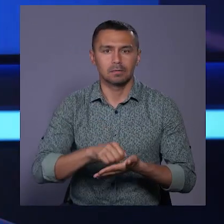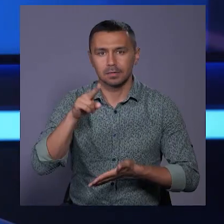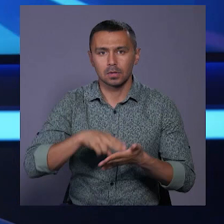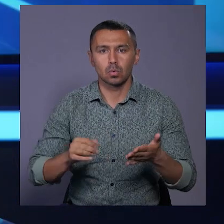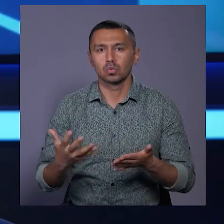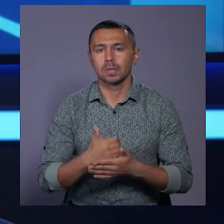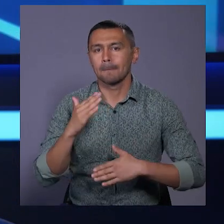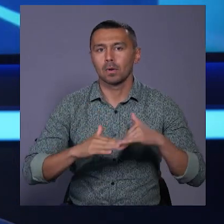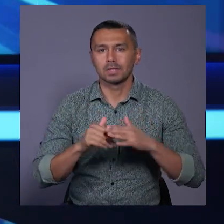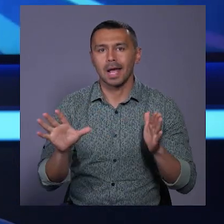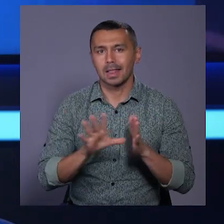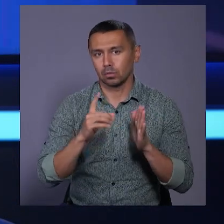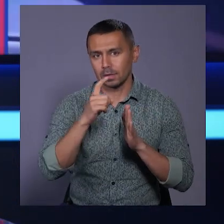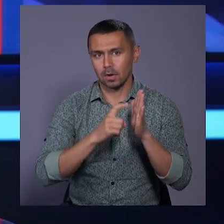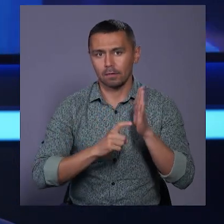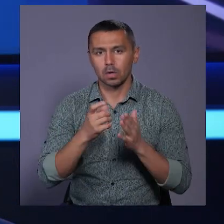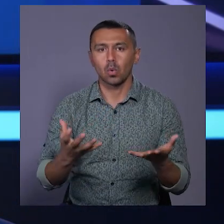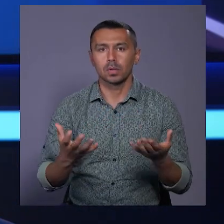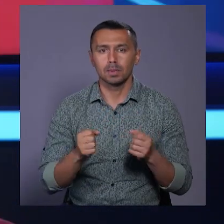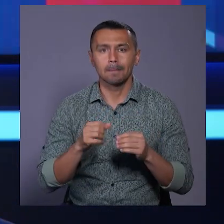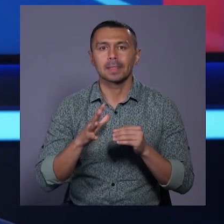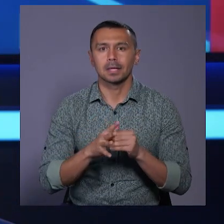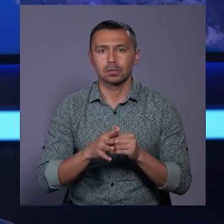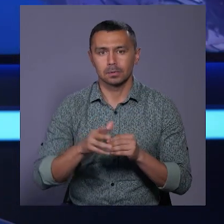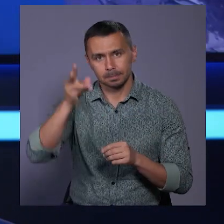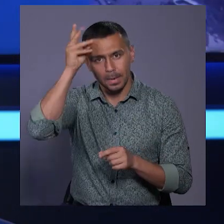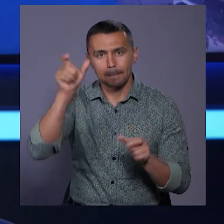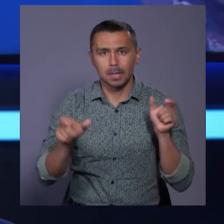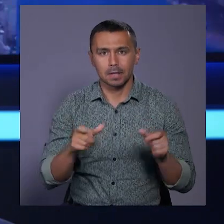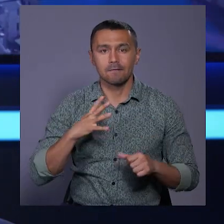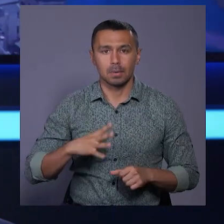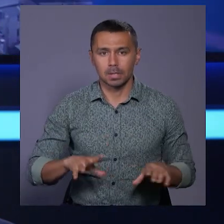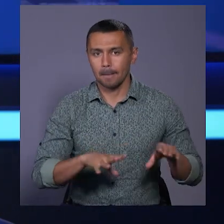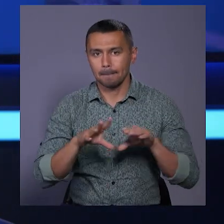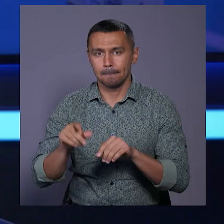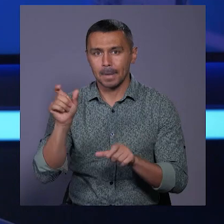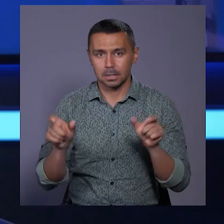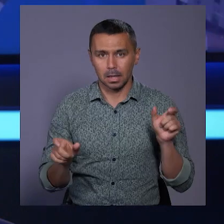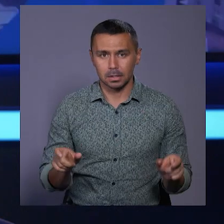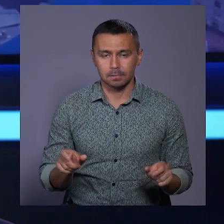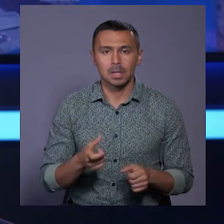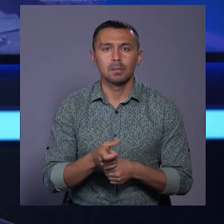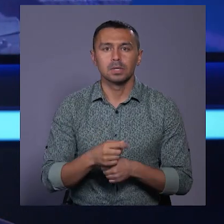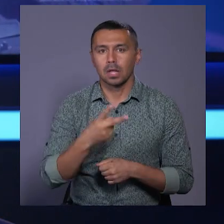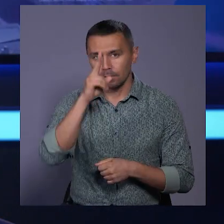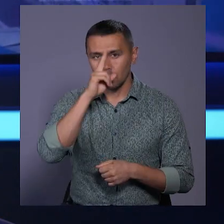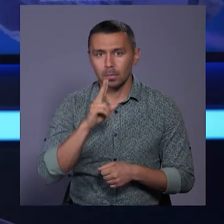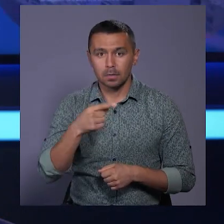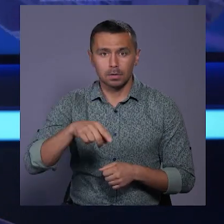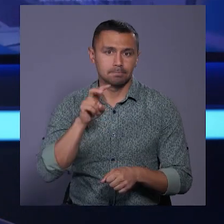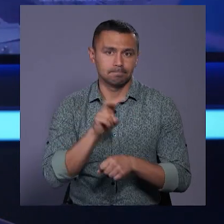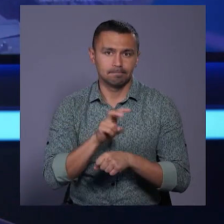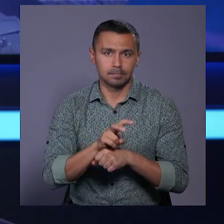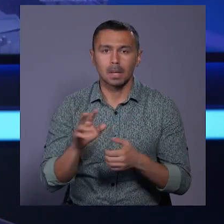здобуття професії електрозварювальника отримали 15 хмельничан та вимушених переселенців. Більше двох місяців вони